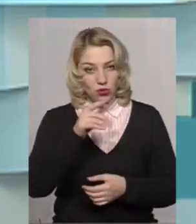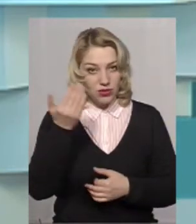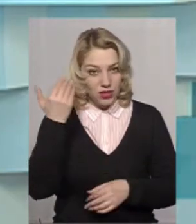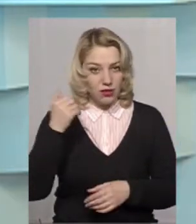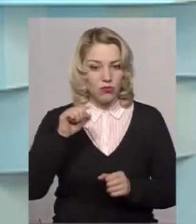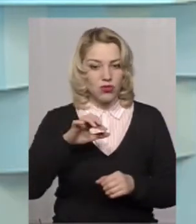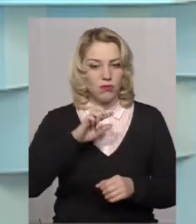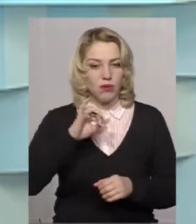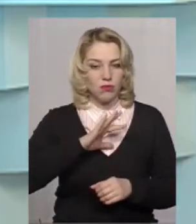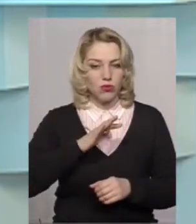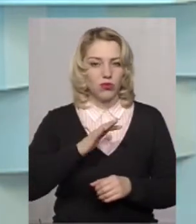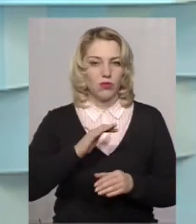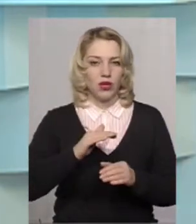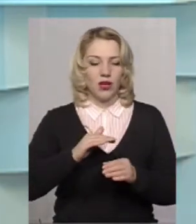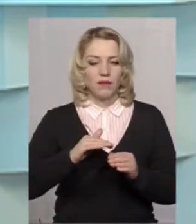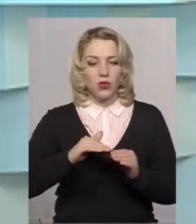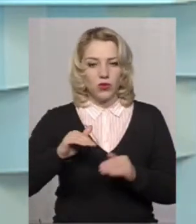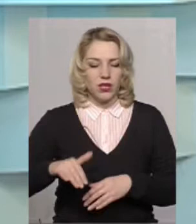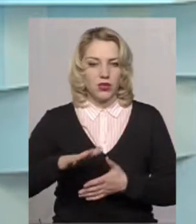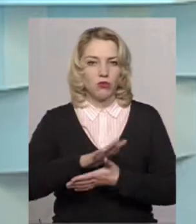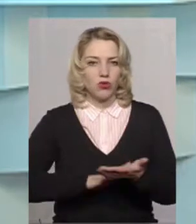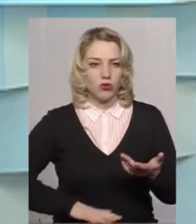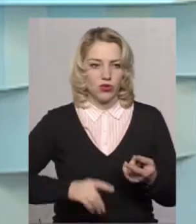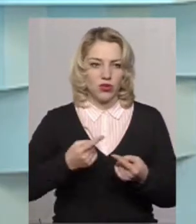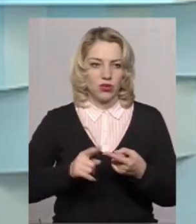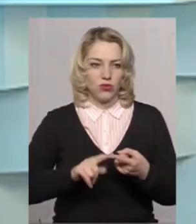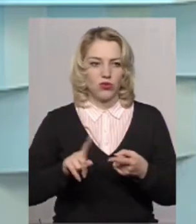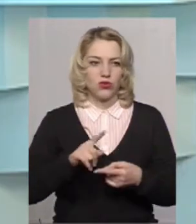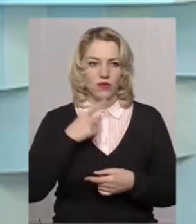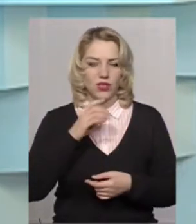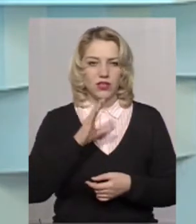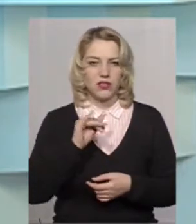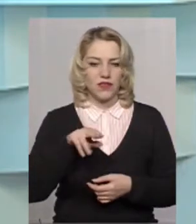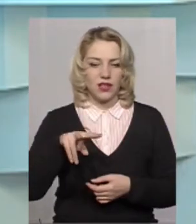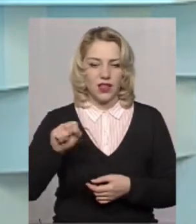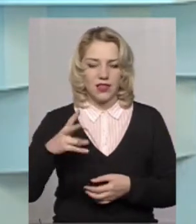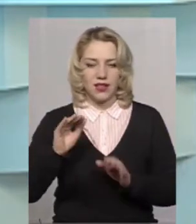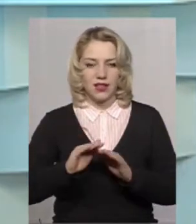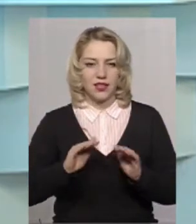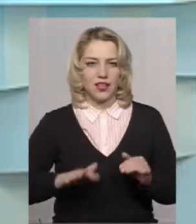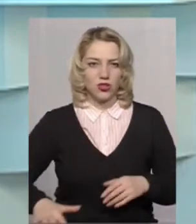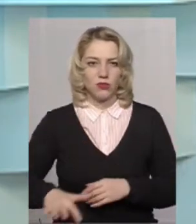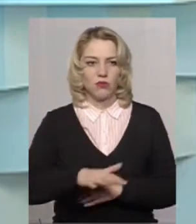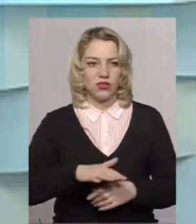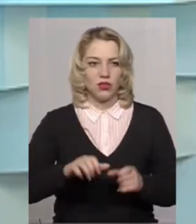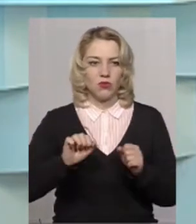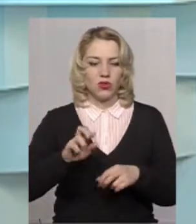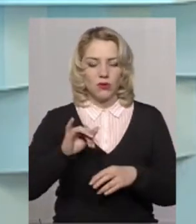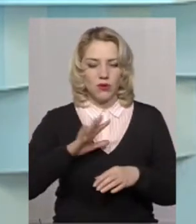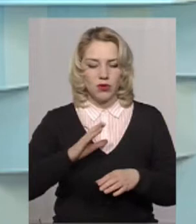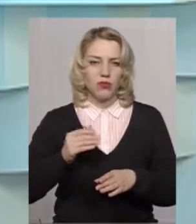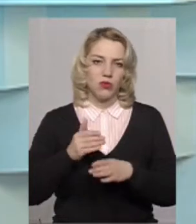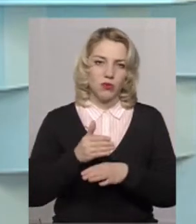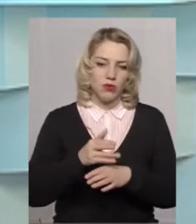можна було би уникнути якоїсь продовження про те, що говорила Світлана на дитячому майданчику. Можливо, вони би